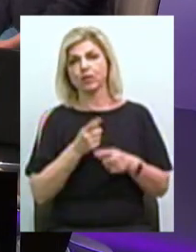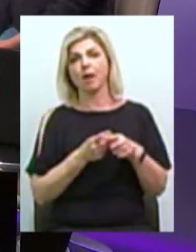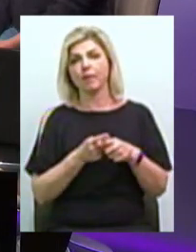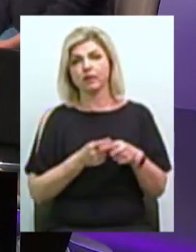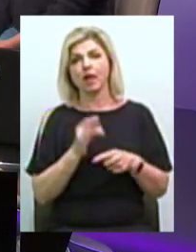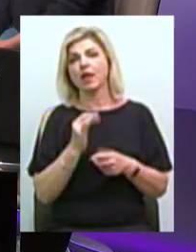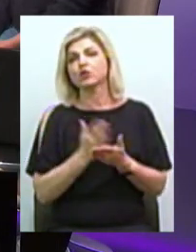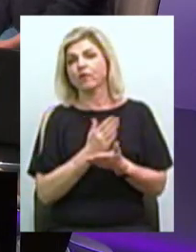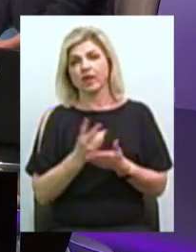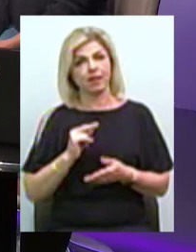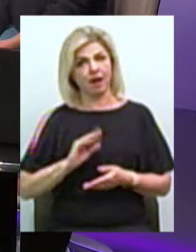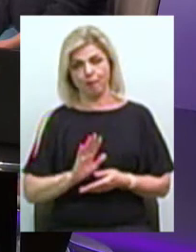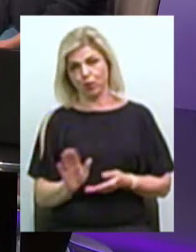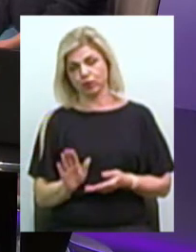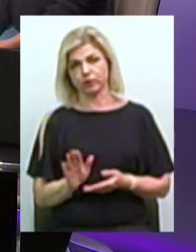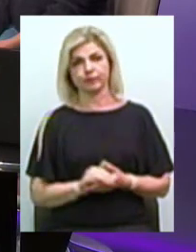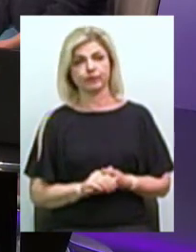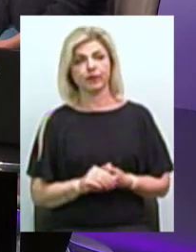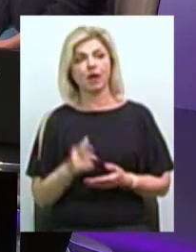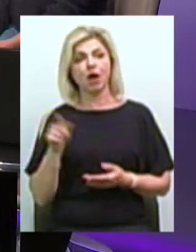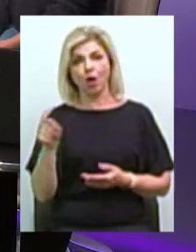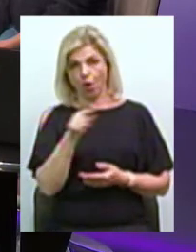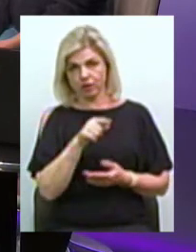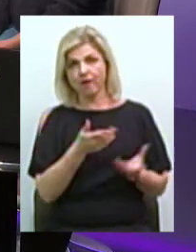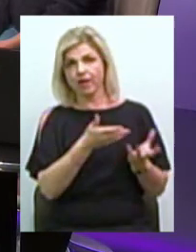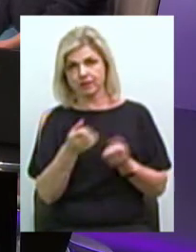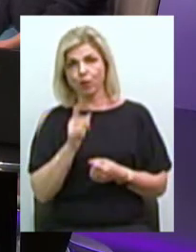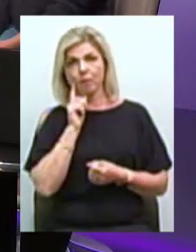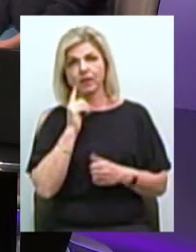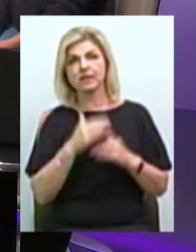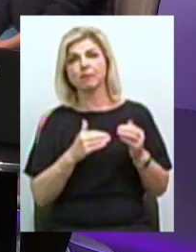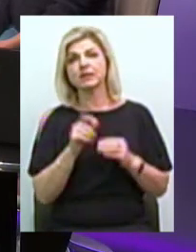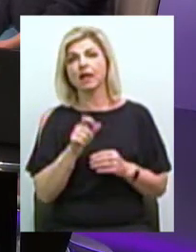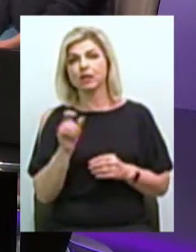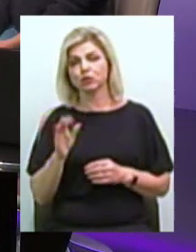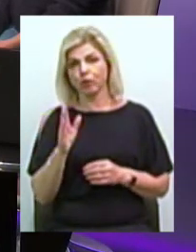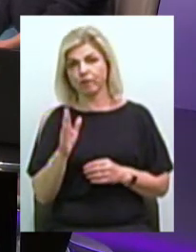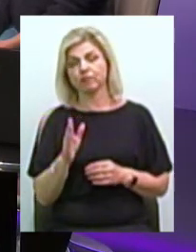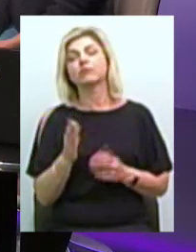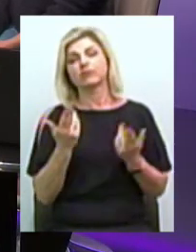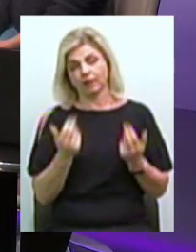а то не працюють зовсім Вони візьмуть молодих фахівців? Звичайно, чому ні? Дякую